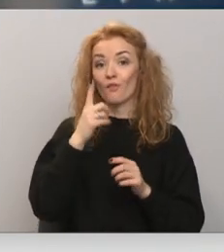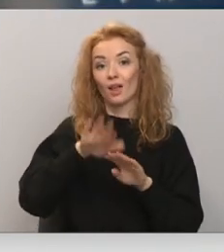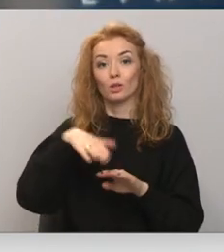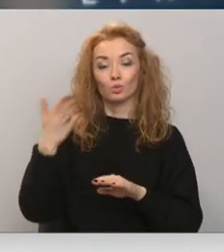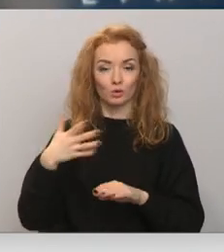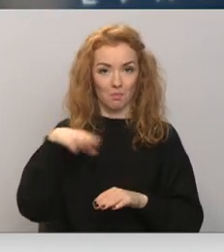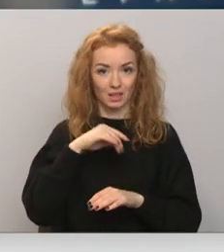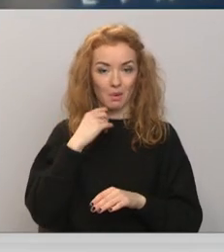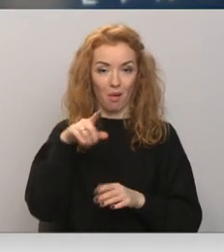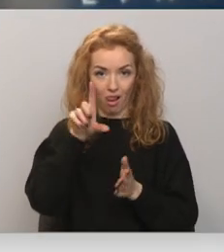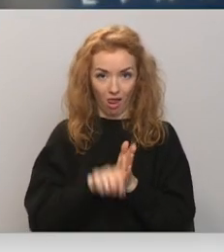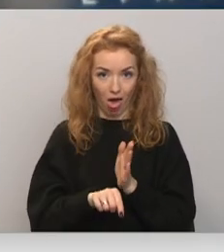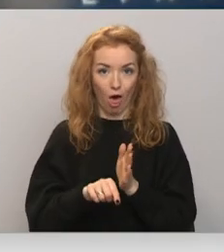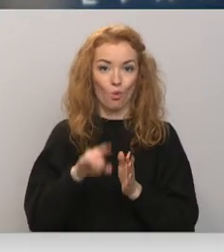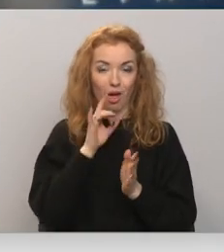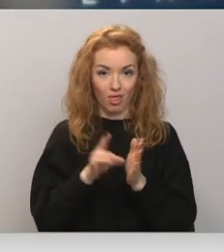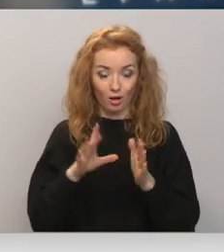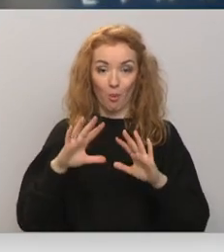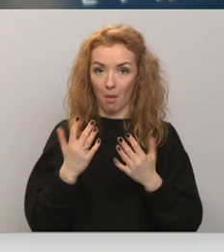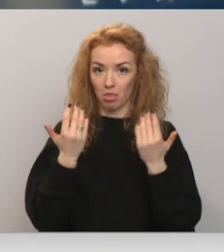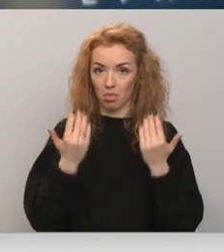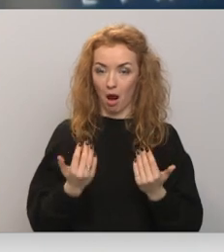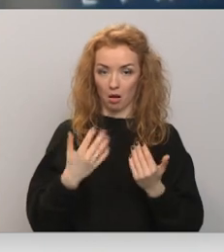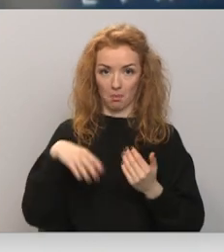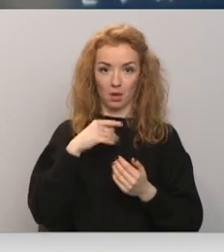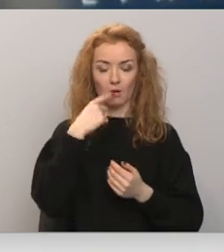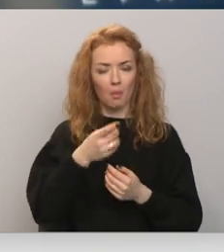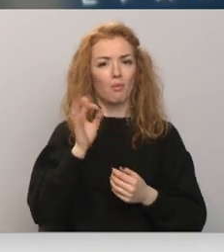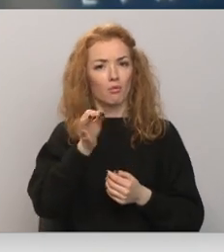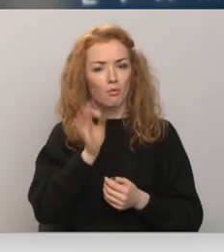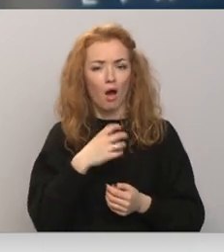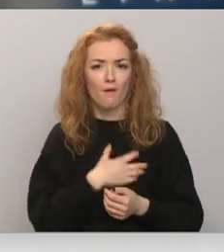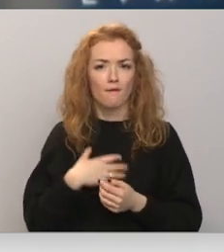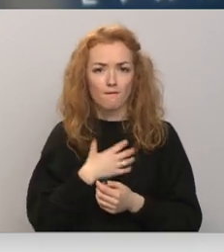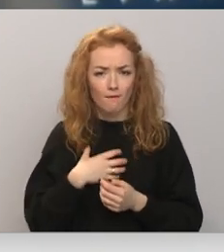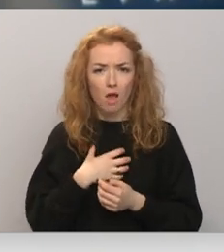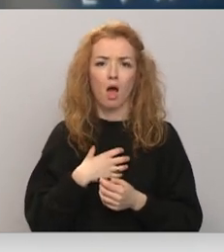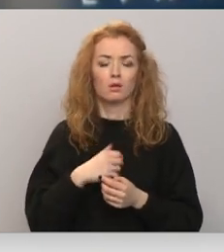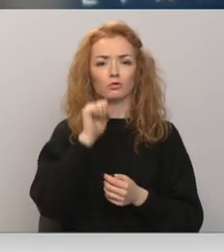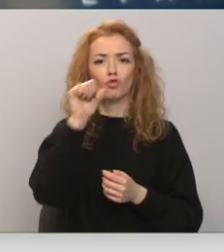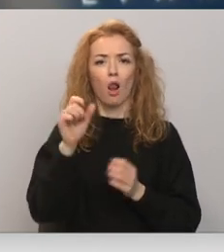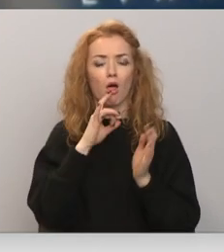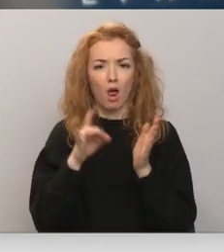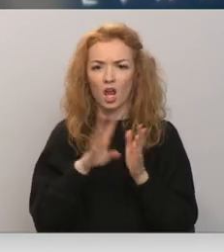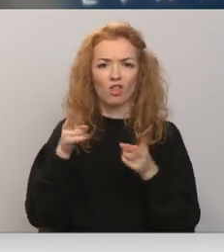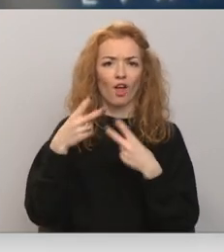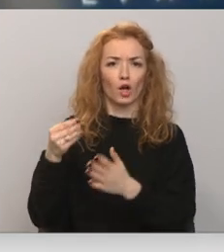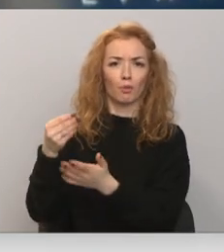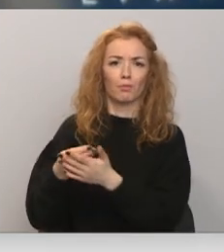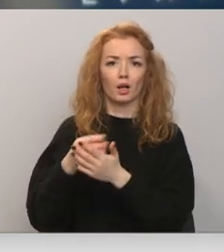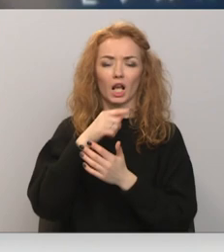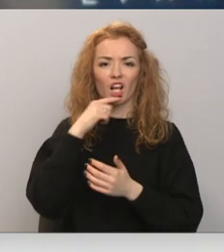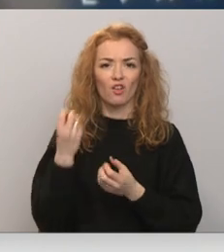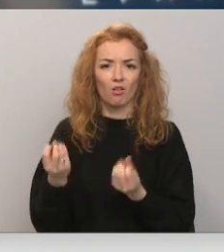gribam lēt enerģiju, no otras puses mēs sakam, jā, vajag to zaļo enerģiju, nevajag Krievijas gāzi pirkt un vēl kaut ko, vēl kaut ko.